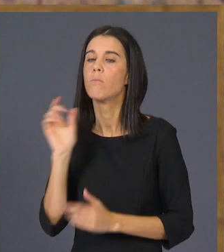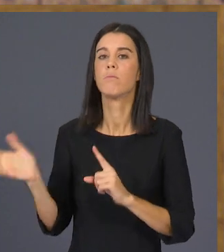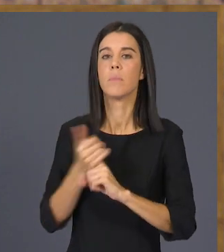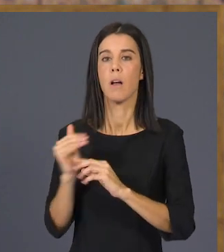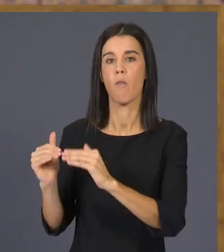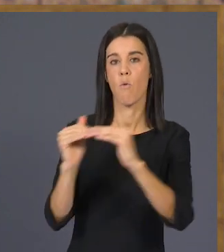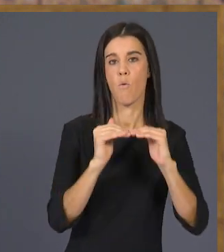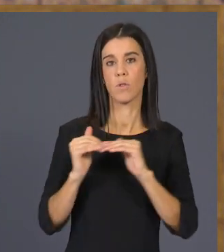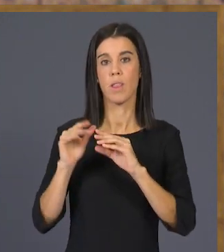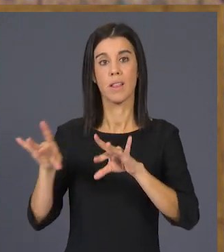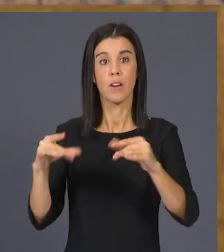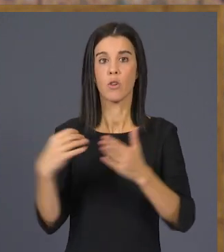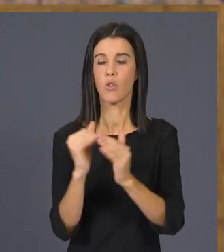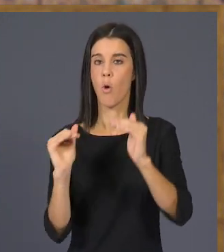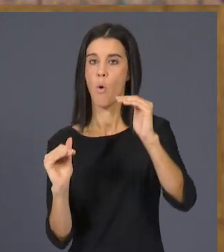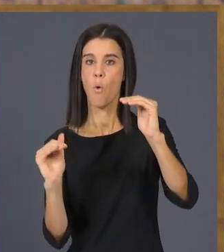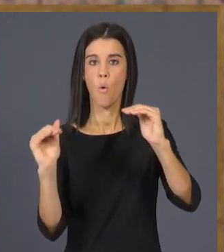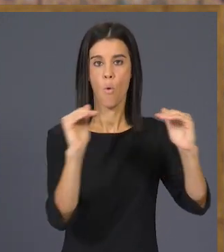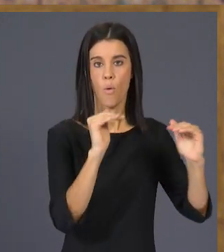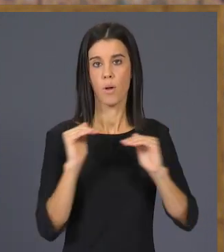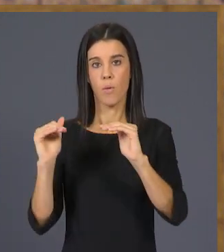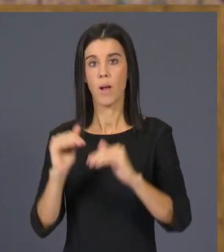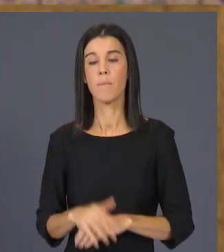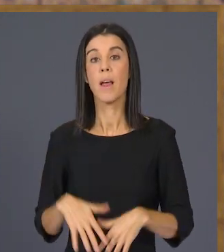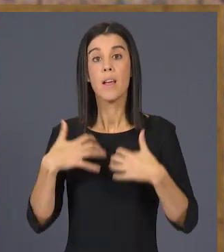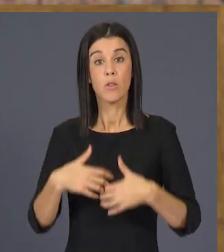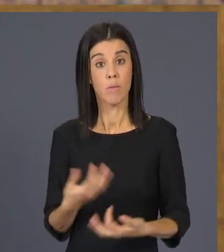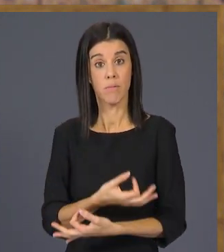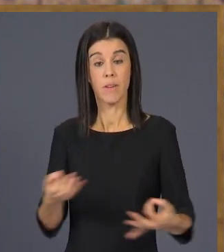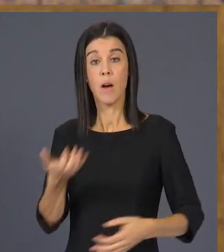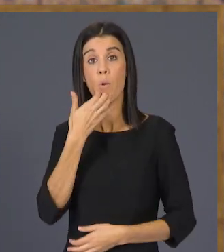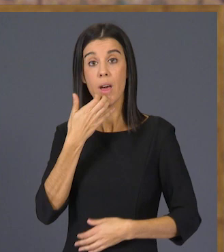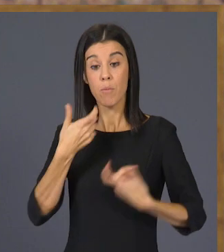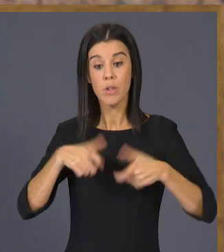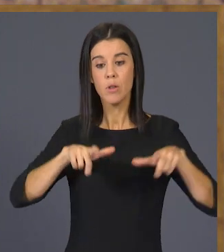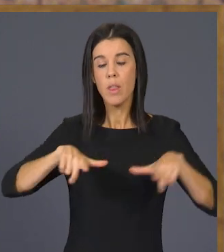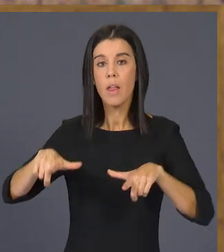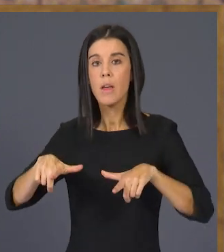territoris, per oxigenar les indústries solvents com la ceràmica,